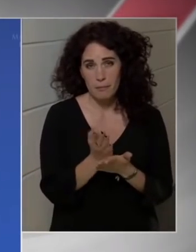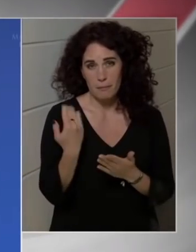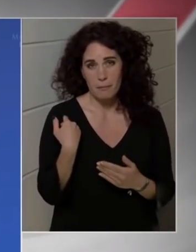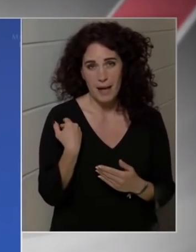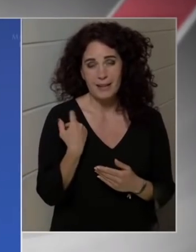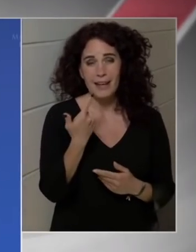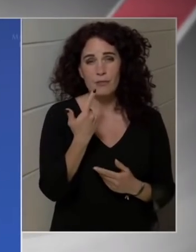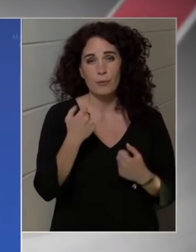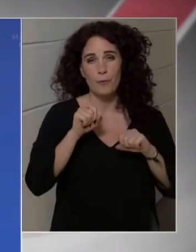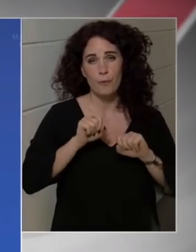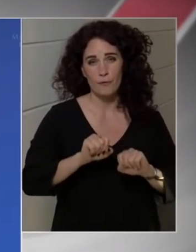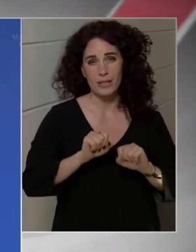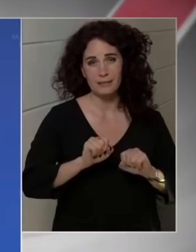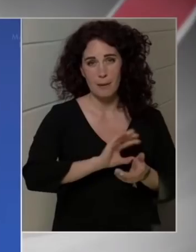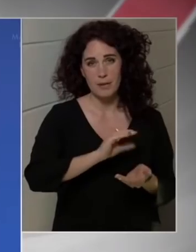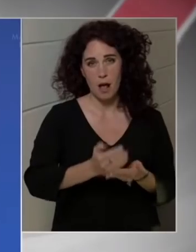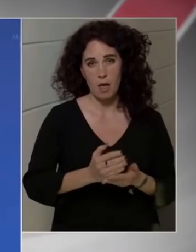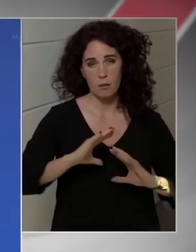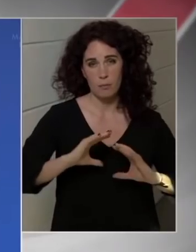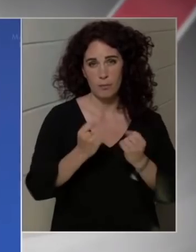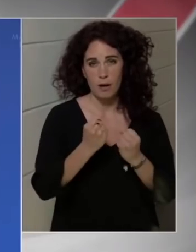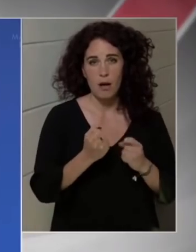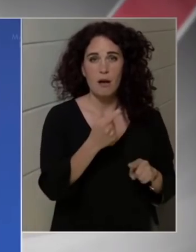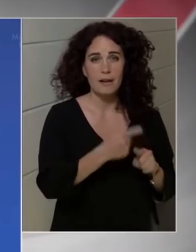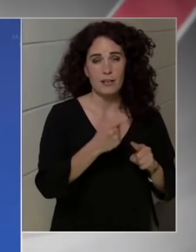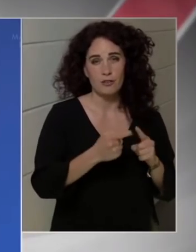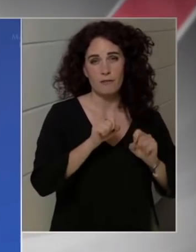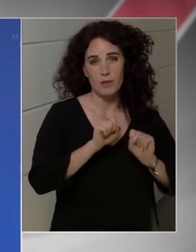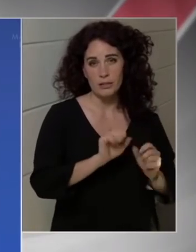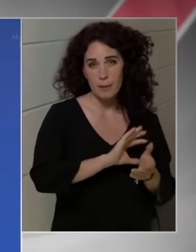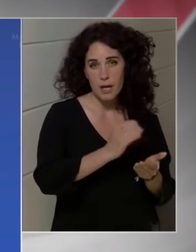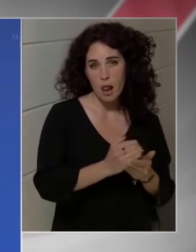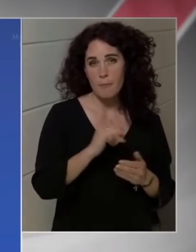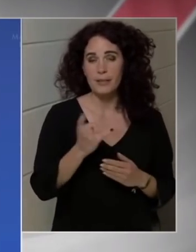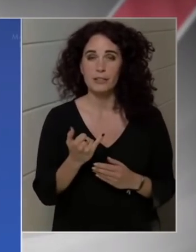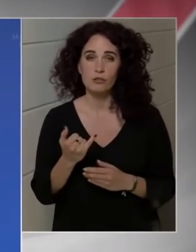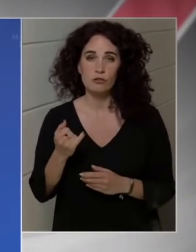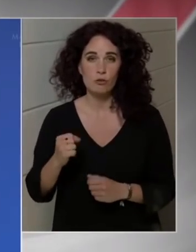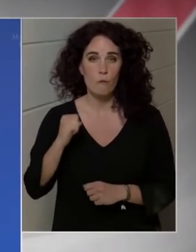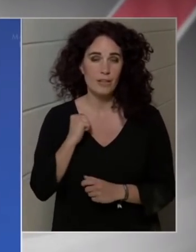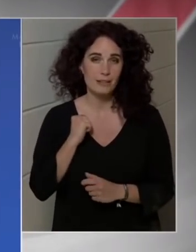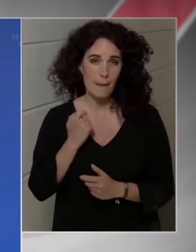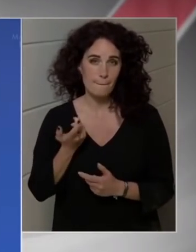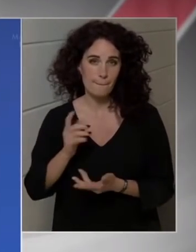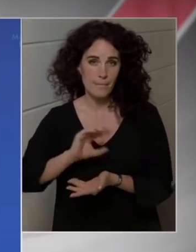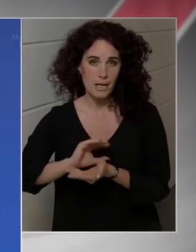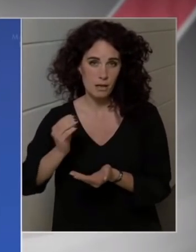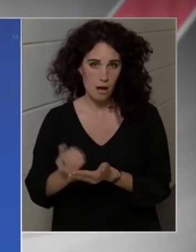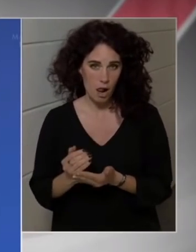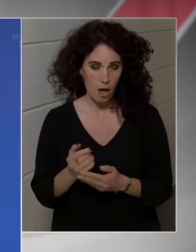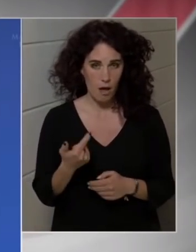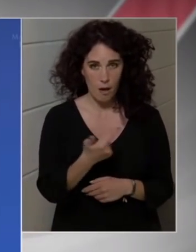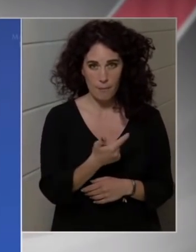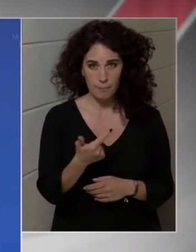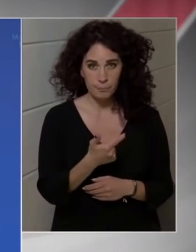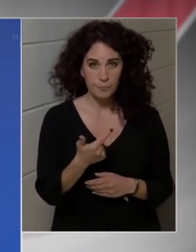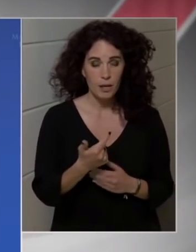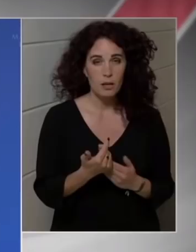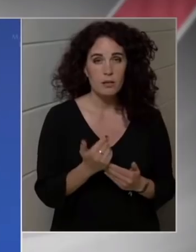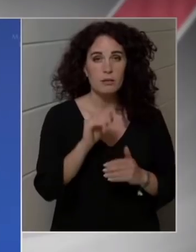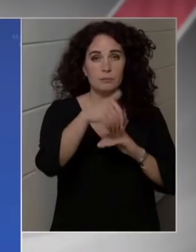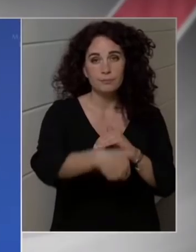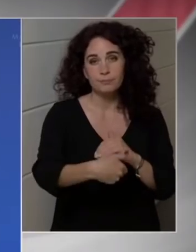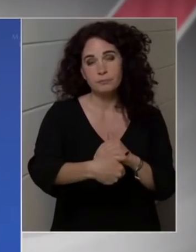-arányos költségvetési hiány alakuljon ki. Ahogy elhangzott, felállítunk két alapot, két